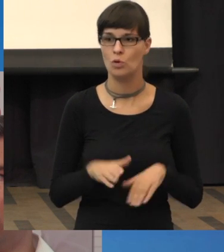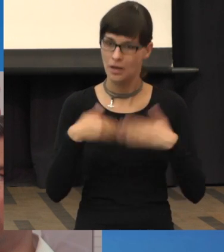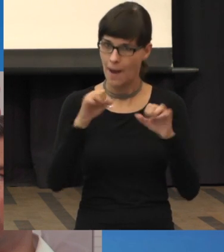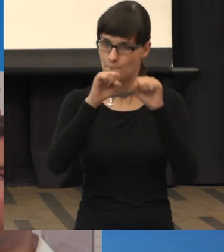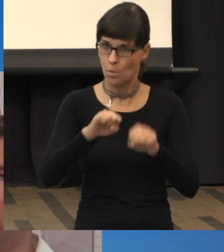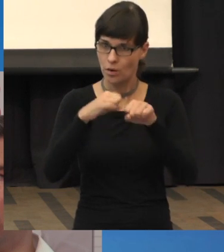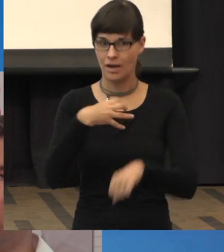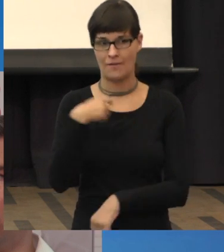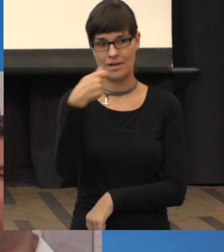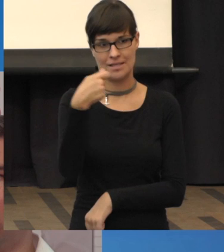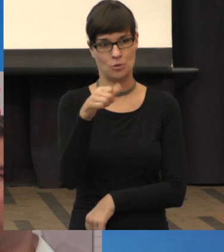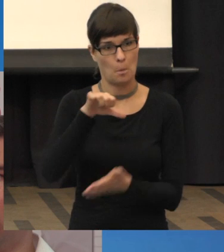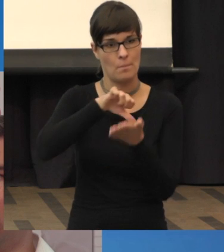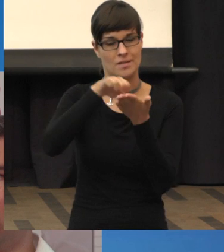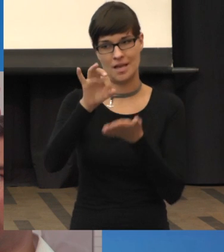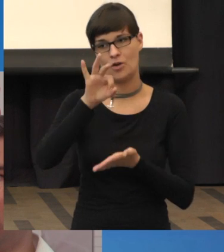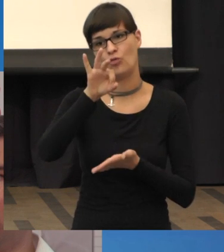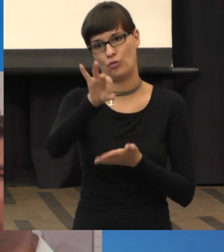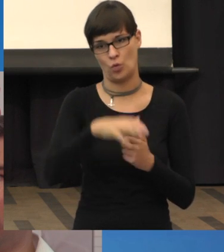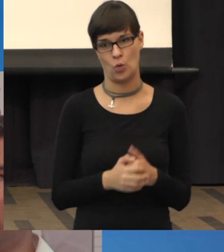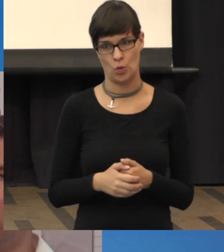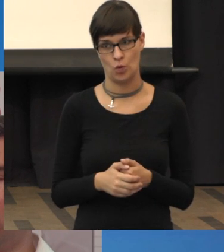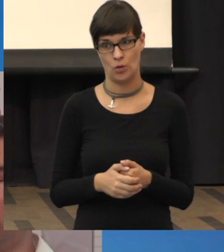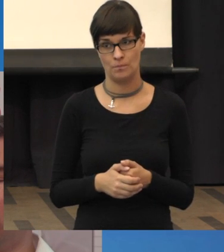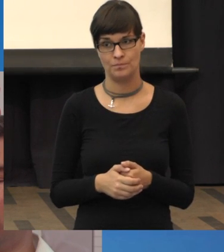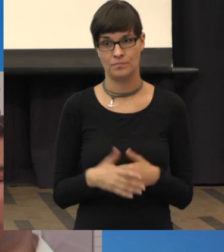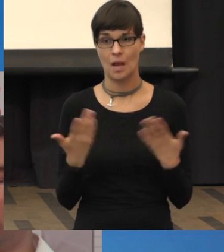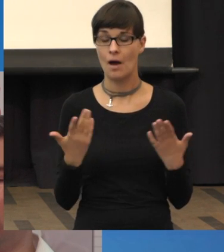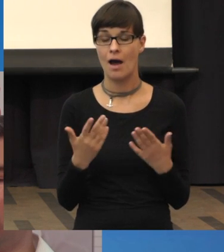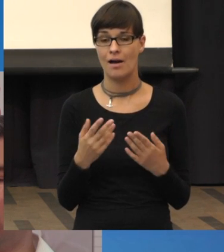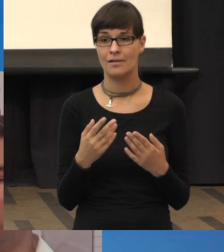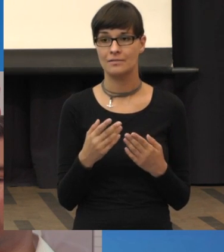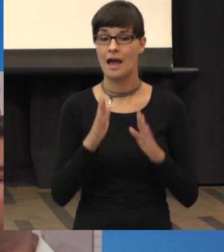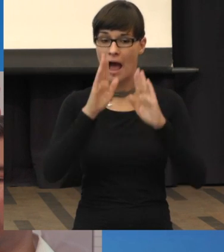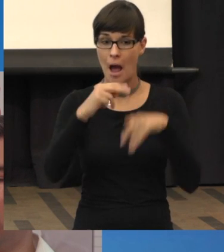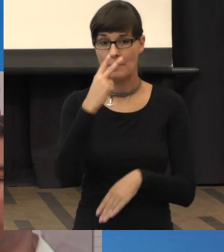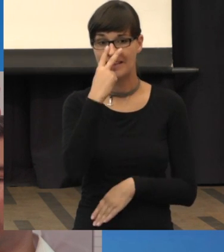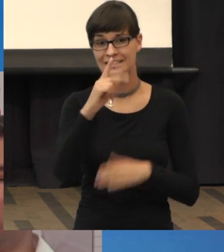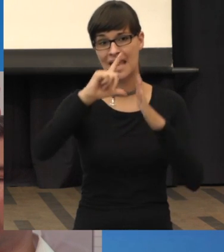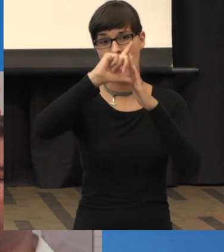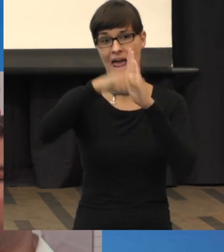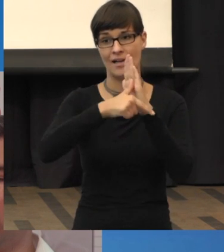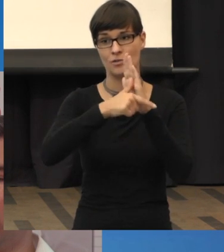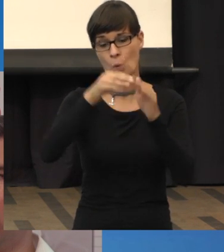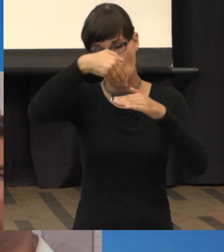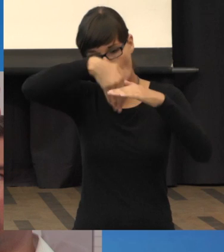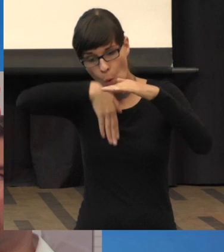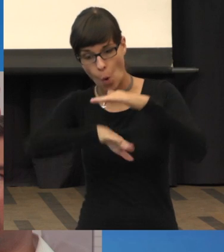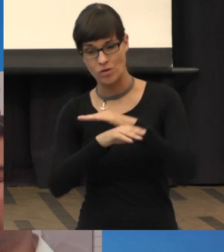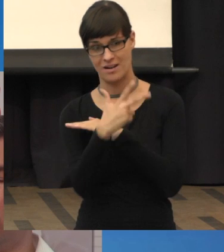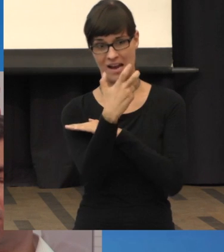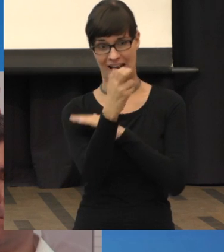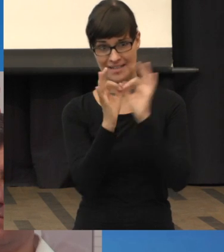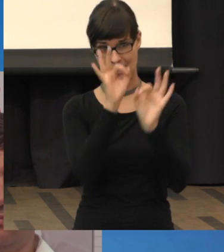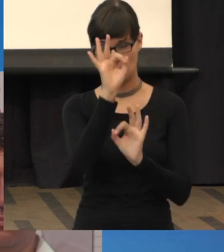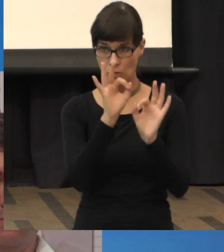Krankenkassen bezuschussen solche Sehhilfen, um die Frage genauer zu beantworten, ab einer Sehleistung kleiner, gleich 30 Prozent.